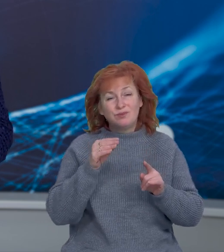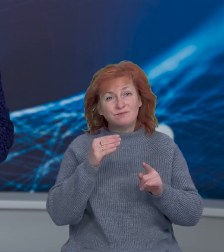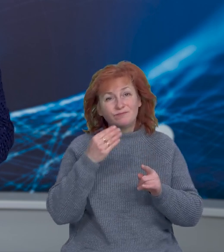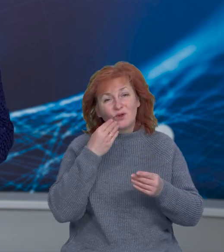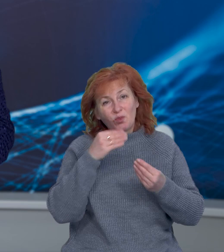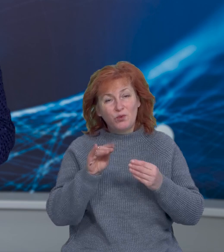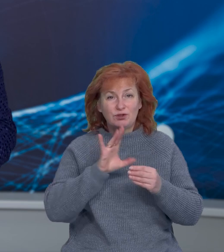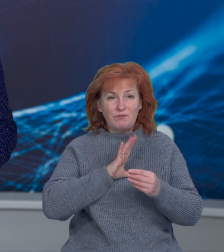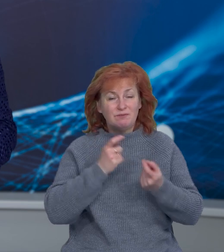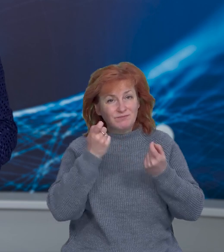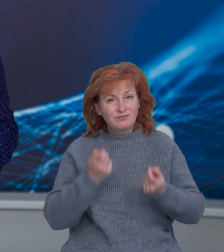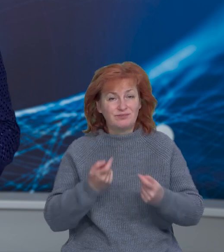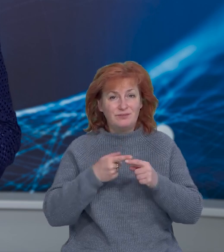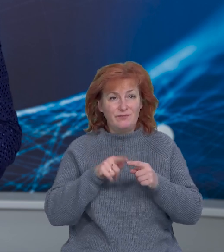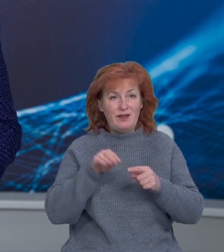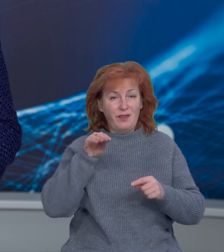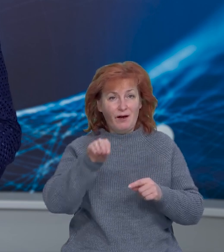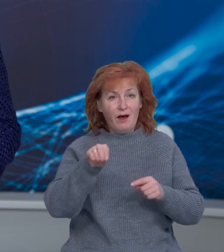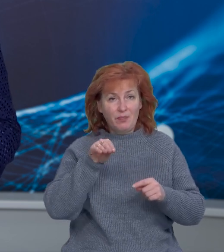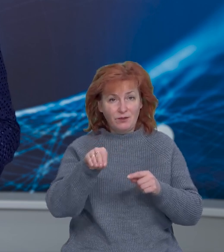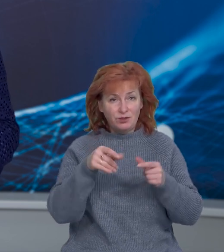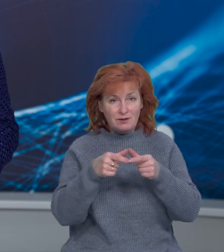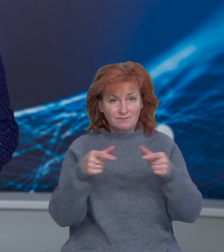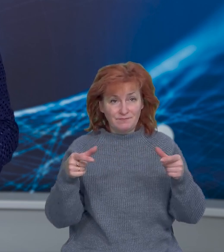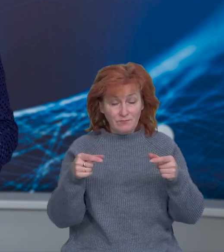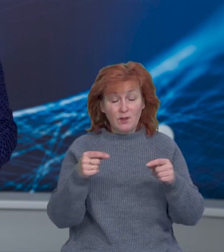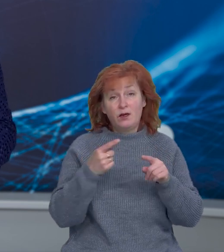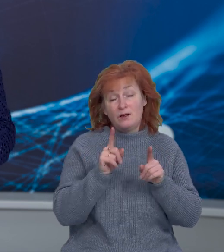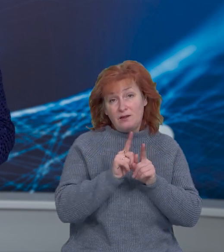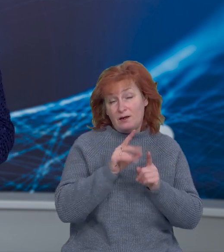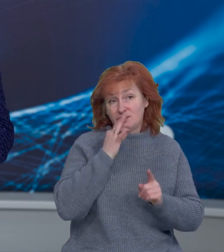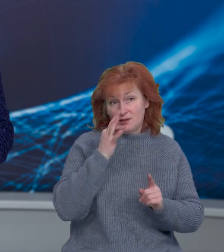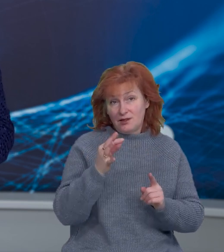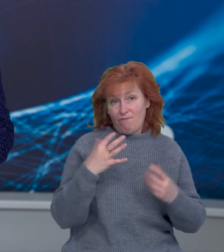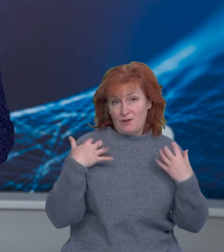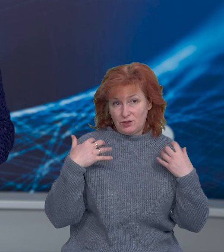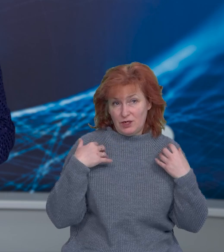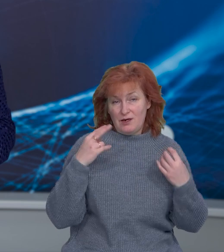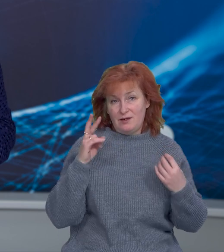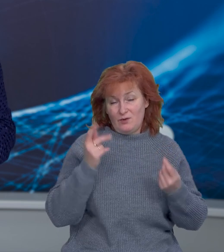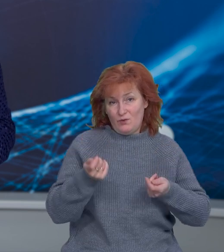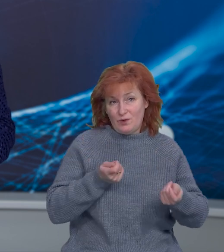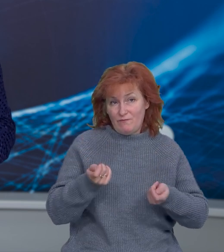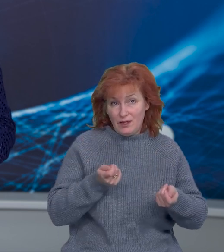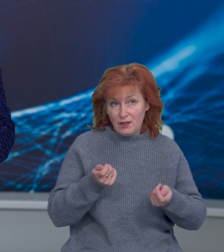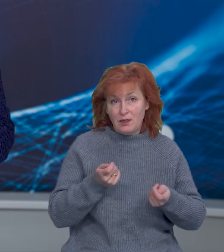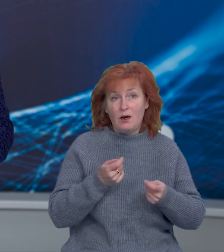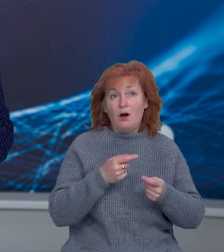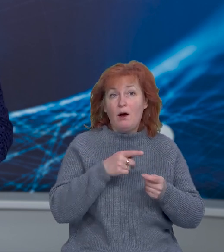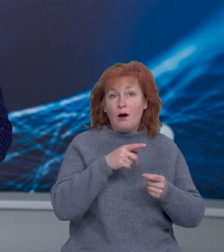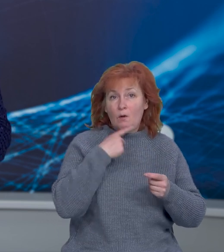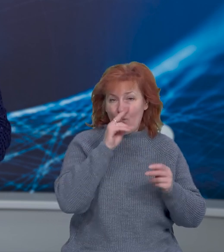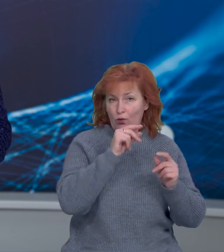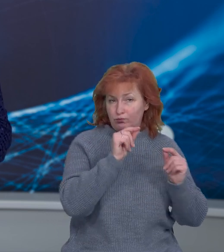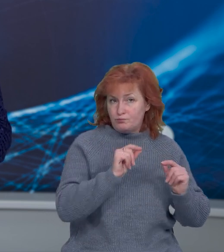картками. Про це Суспільному розповів директор Чернігівської транспортної компанії Артем Тарасенко. Готівковий розрахунок піднімуть до 17